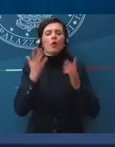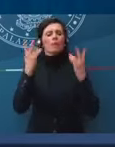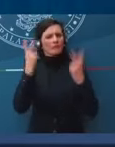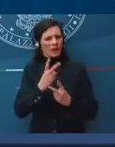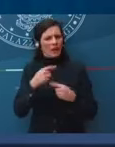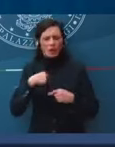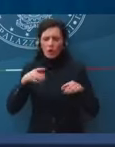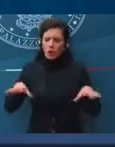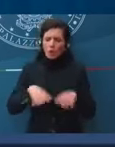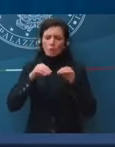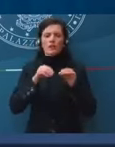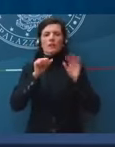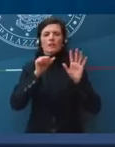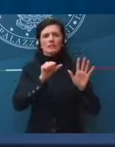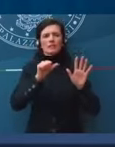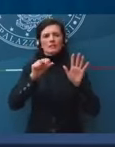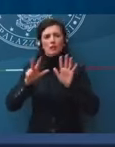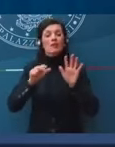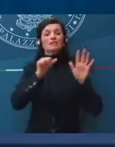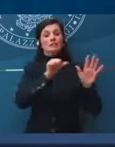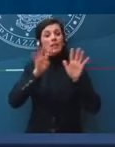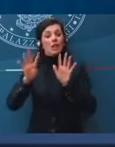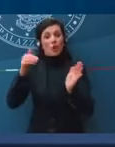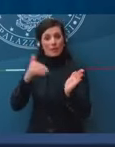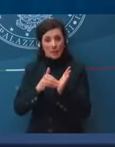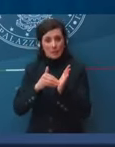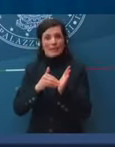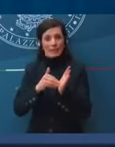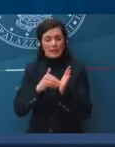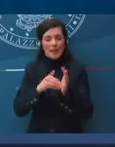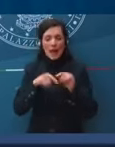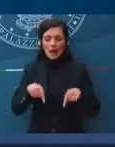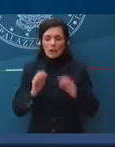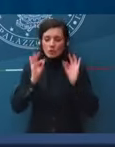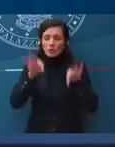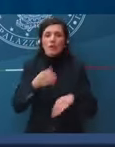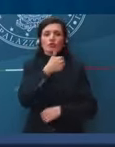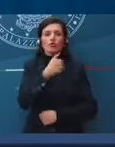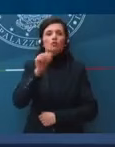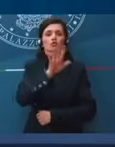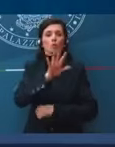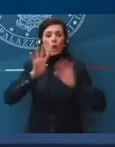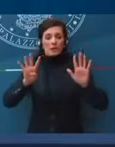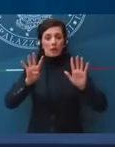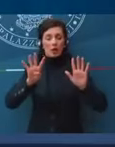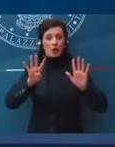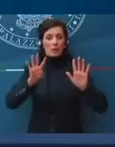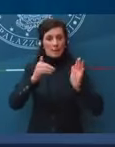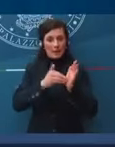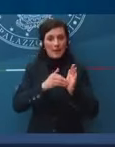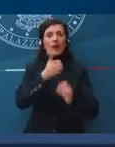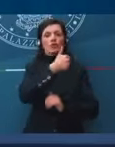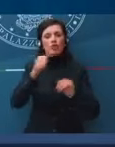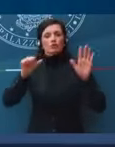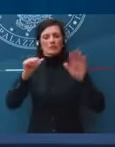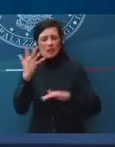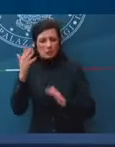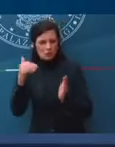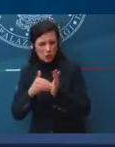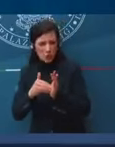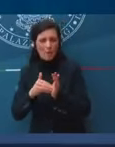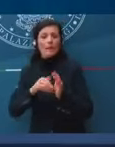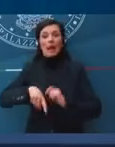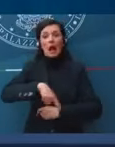da 68, 69 mila. Ora siamo a 159 mila, 160, 65 mila